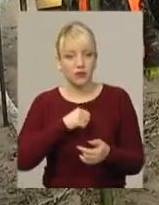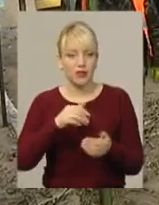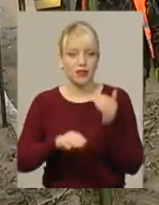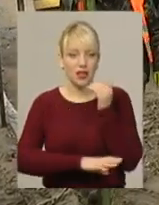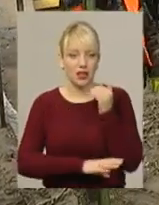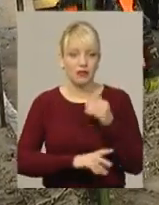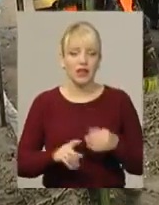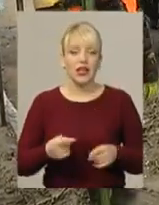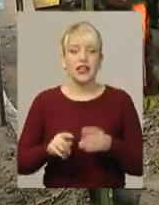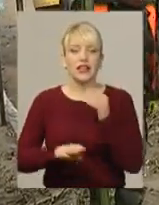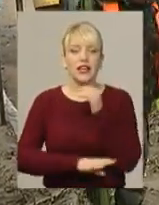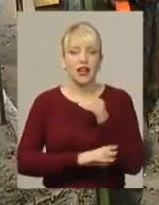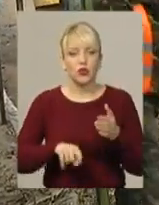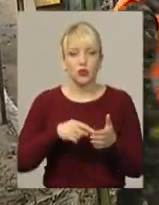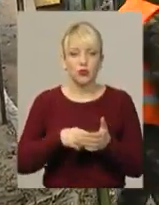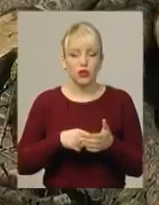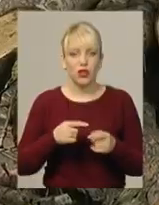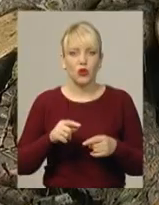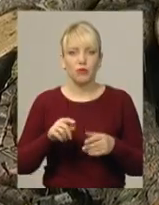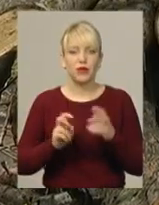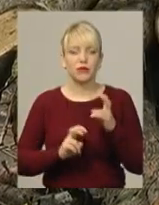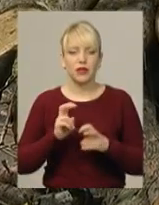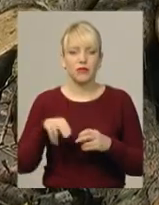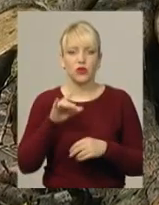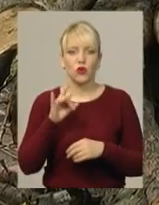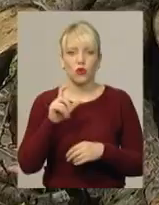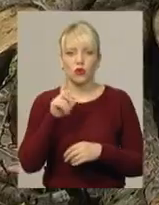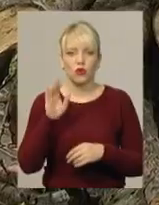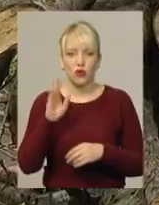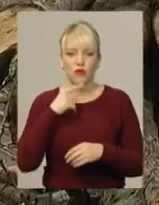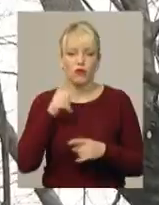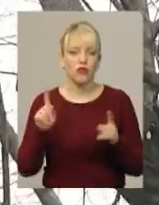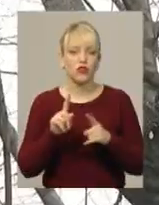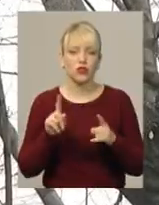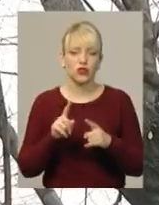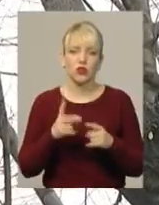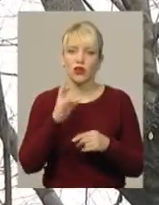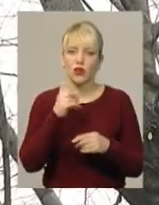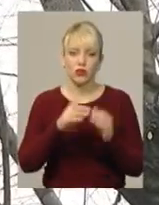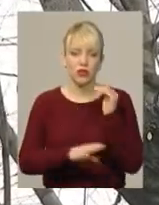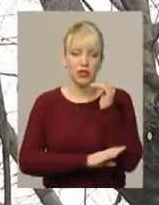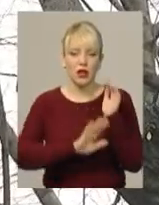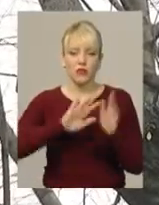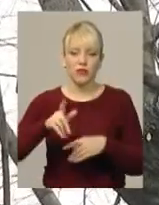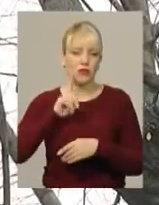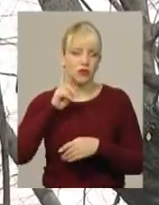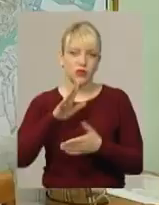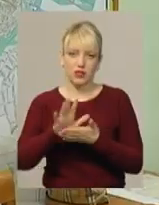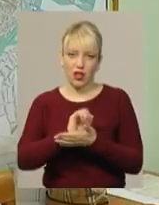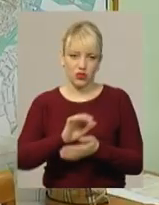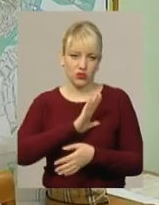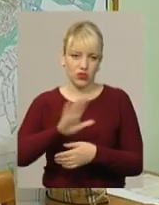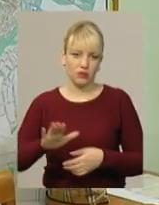підприємства ізеленого будівництва та благоустрою міста Микола Дроздов запевняє, що жодне дерево у місті після омолодження не загинуло.